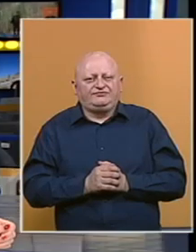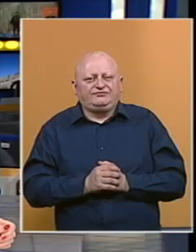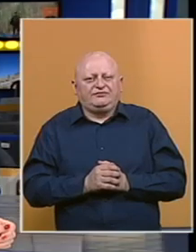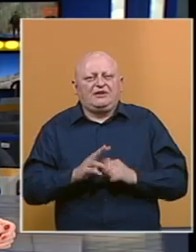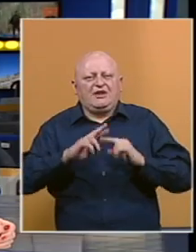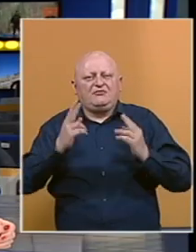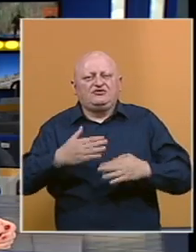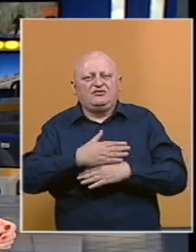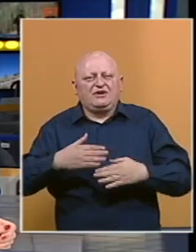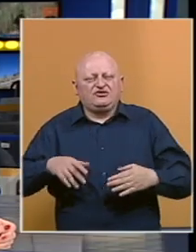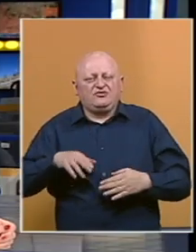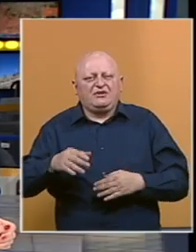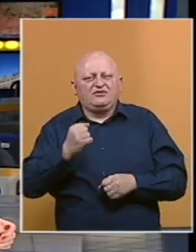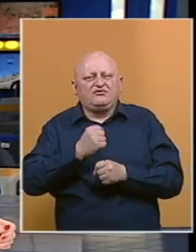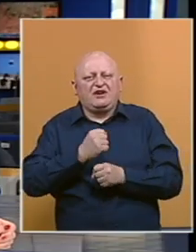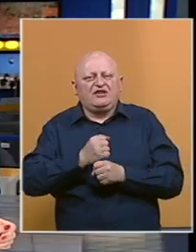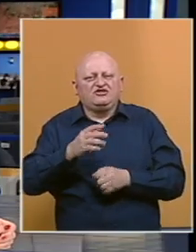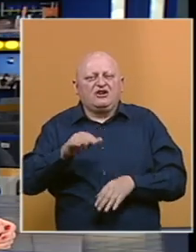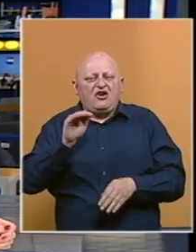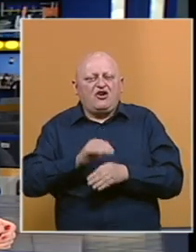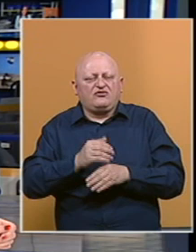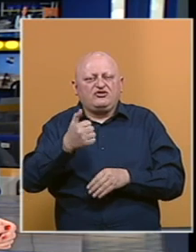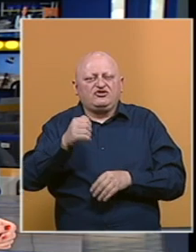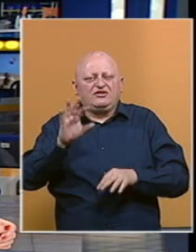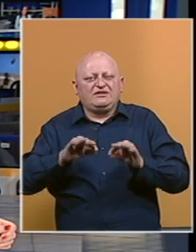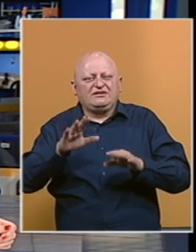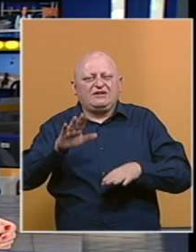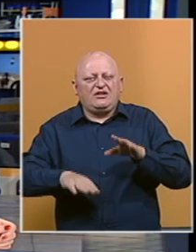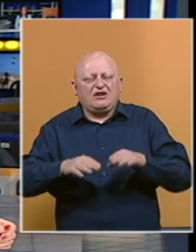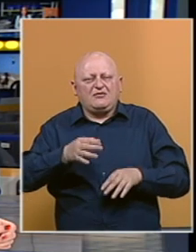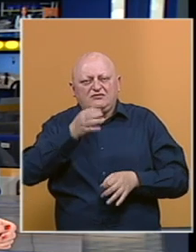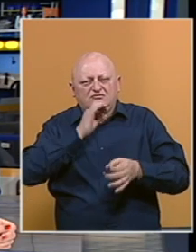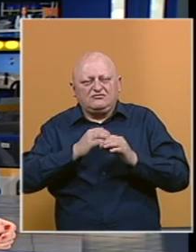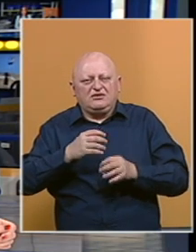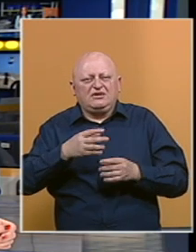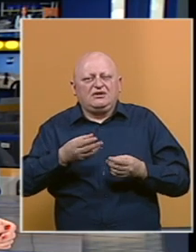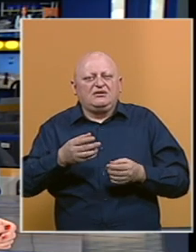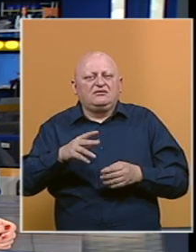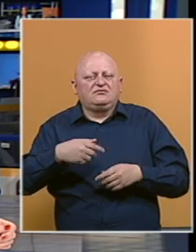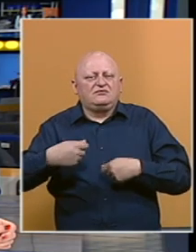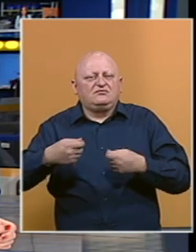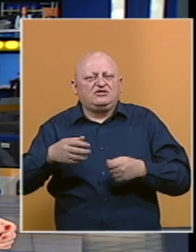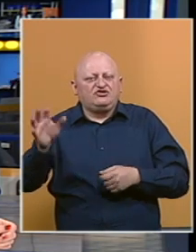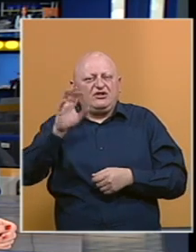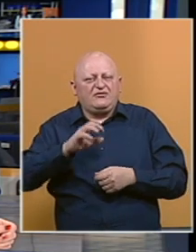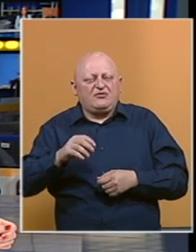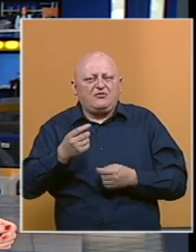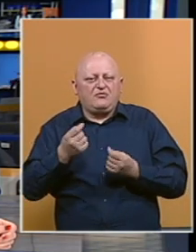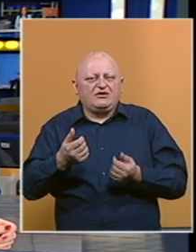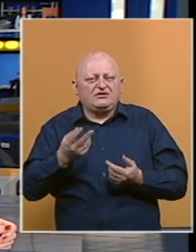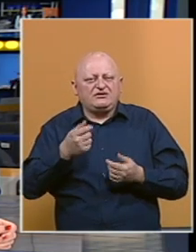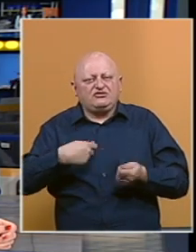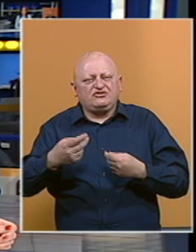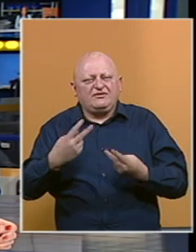Na međunarodnom graničnom prelazu Gradiška otkriveno je 110 kg skanka namjenjenog evropskom tržištu.